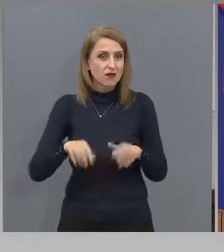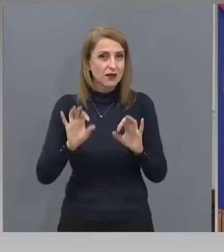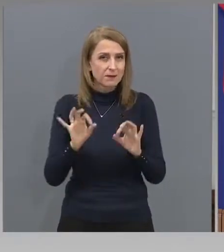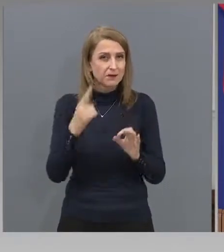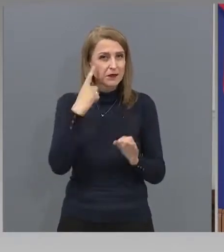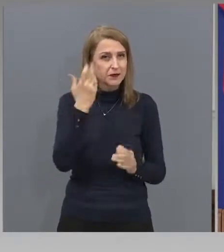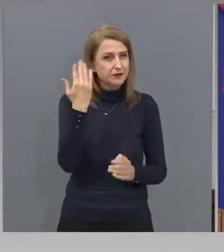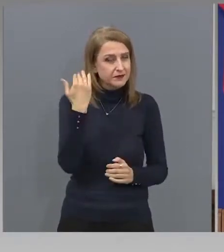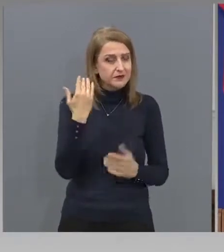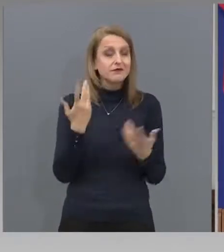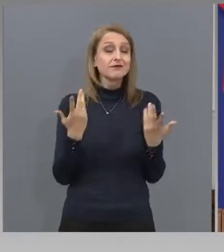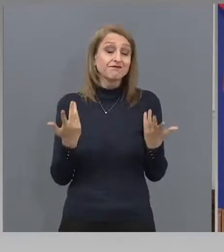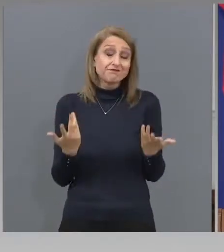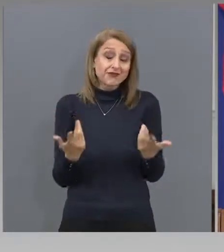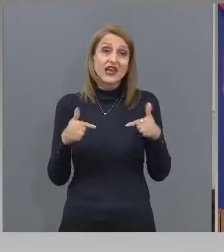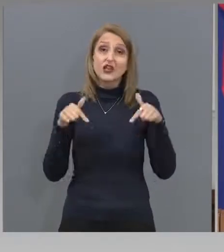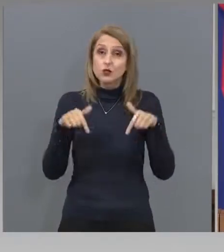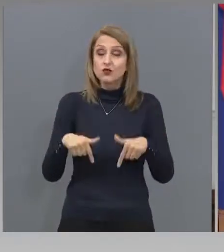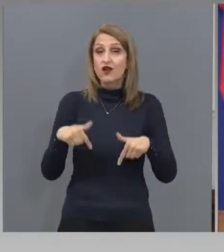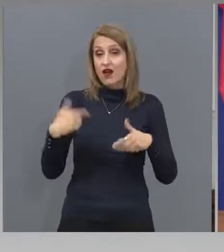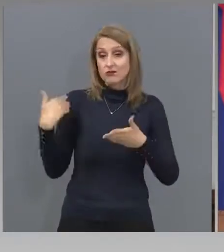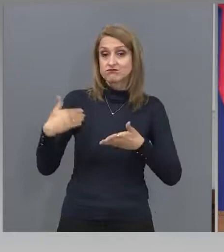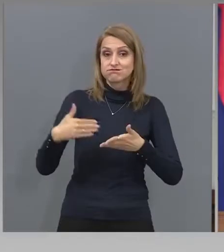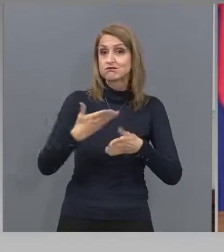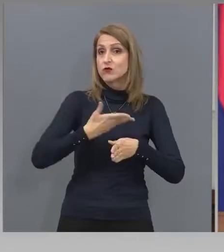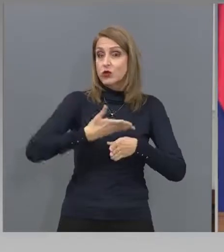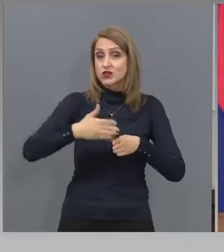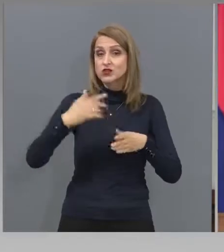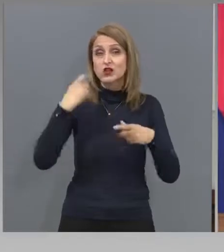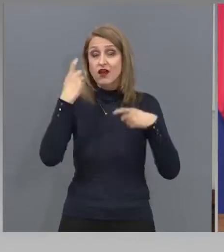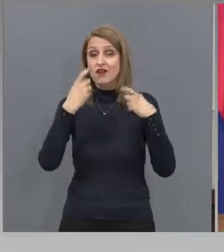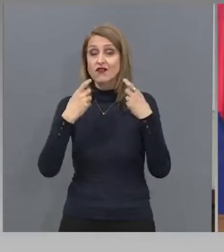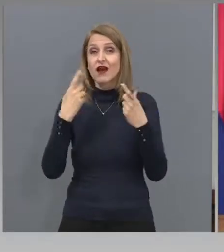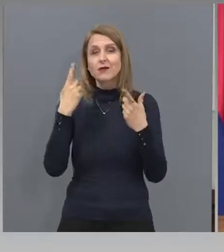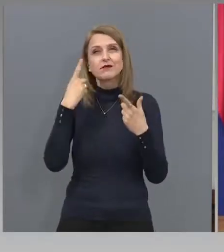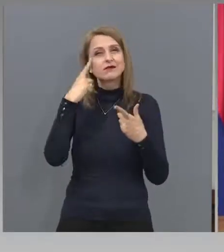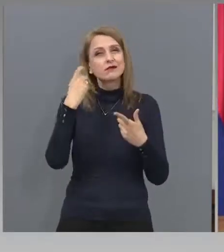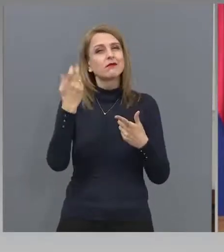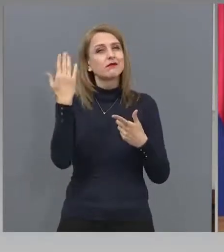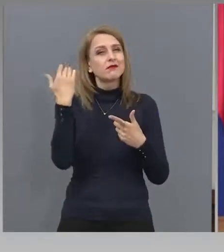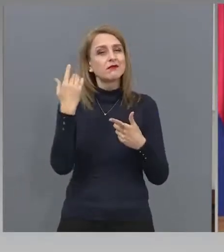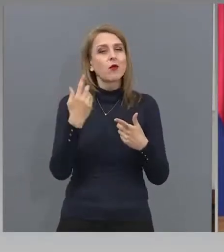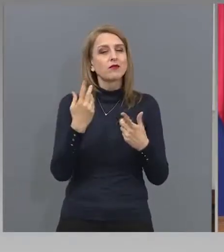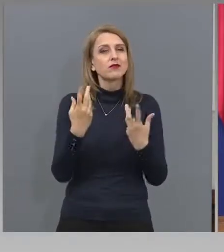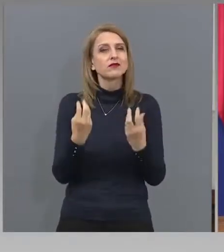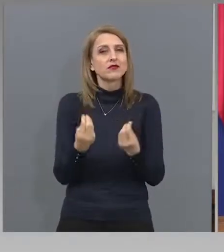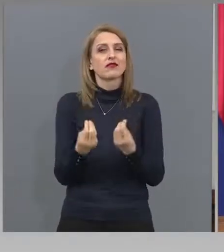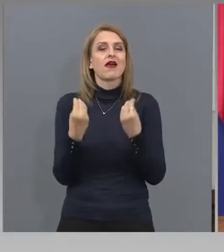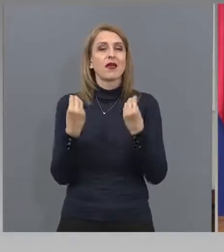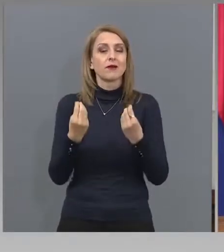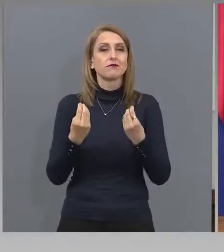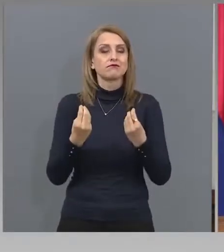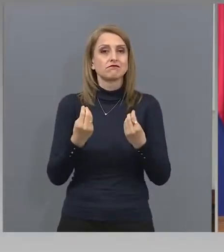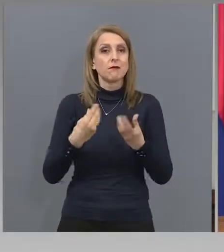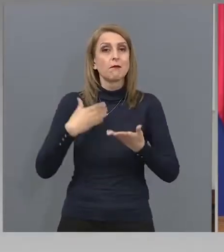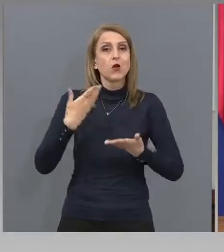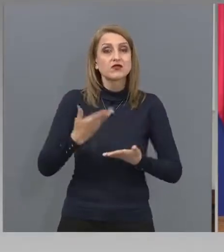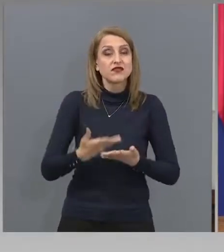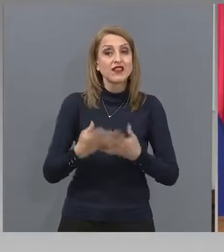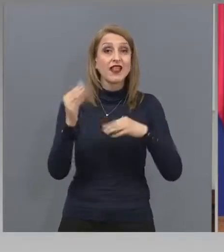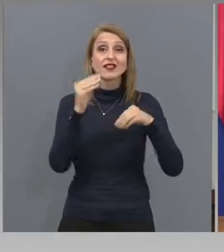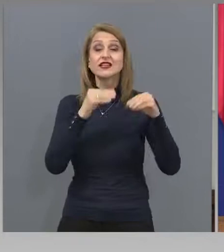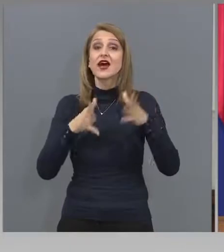продължава да бъде, мисля, че най-безизключение посетен съвет